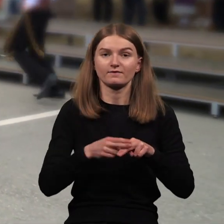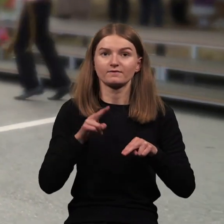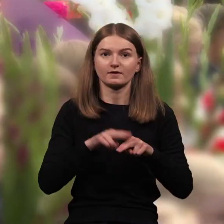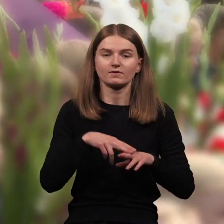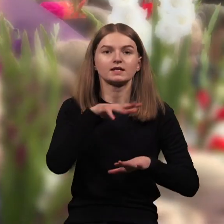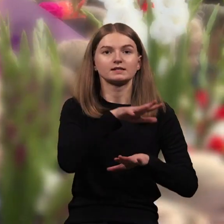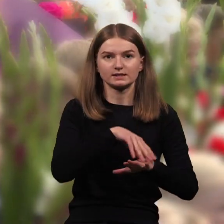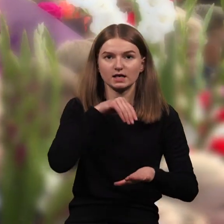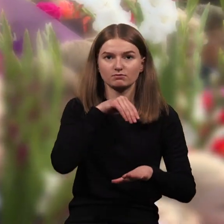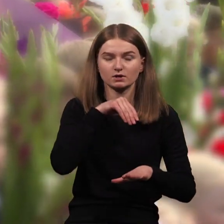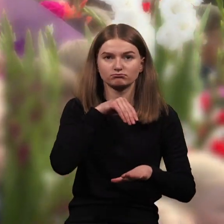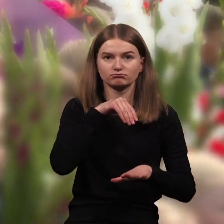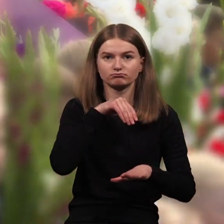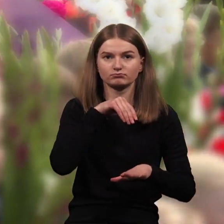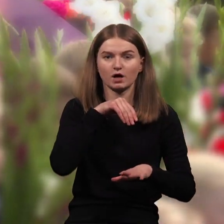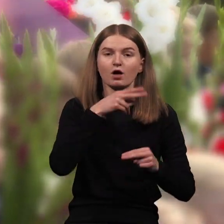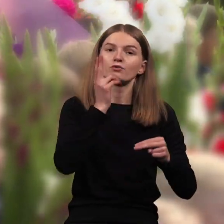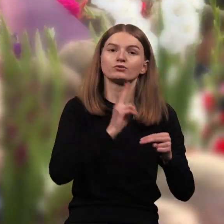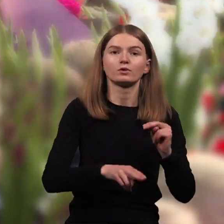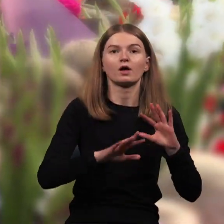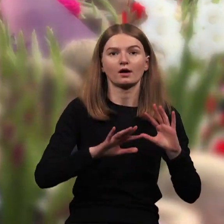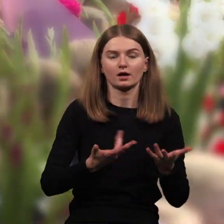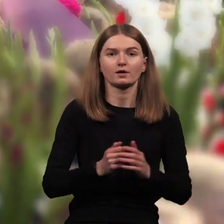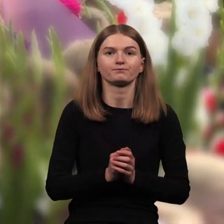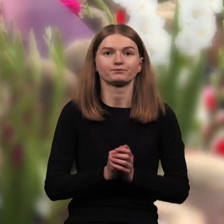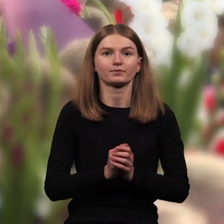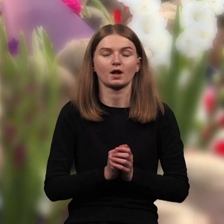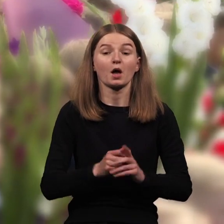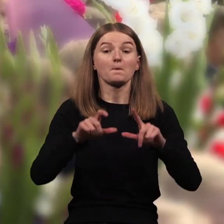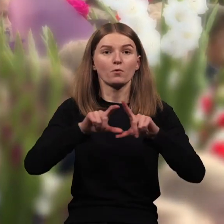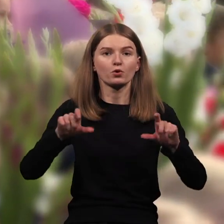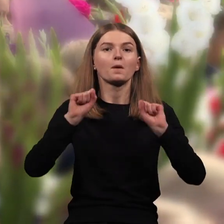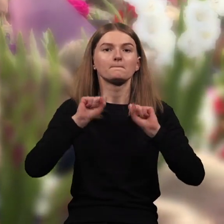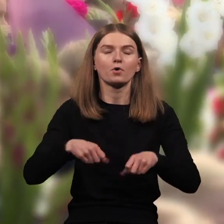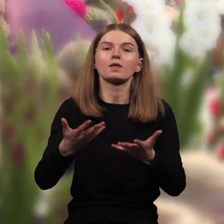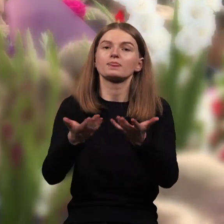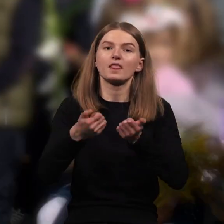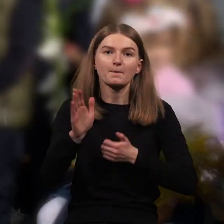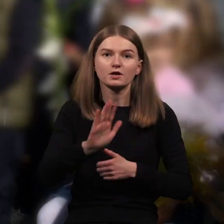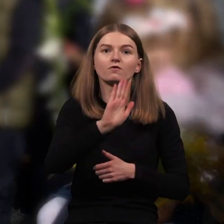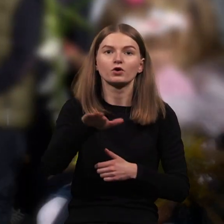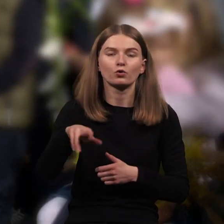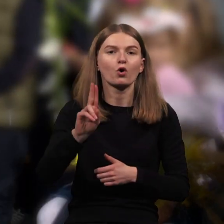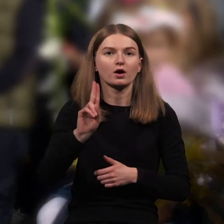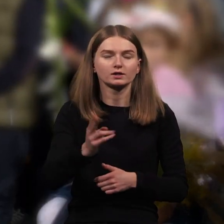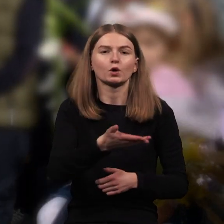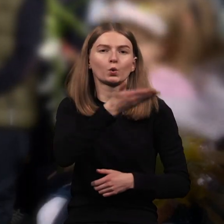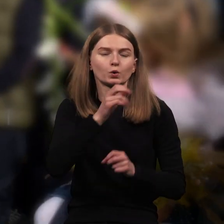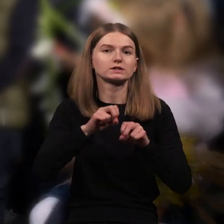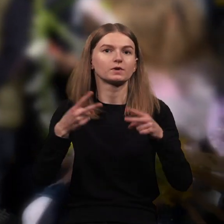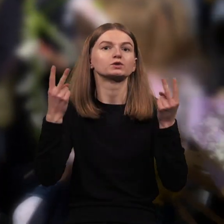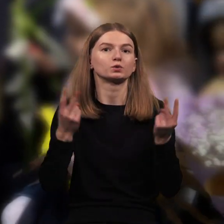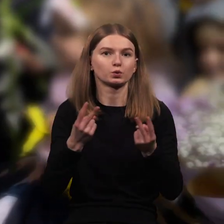kuriuomis siekiama sudaryti galimybės švietimo įsteigoms, nepriimti didelių specialiųjų ugdymosių poreikiu turinčius vaikus